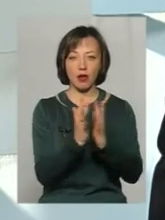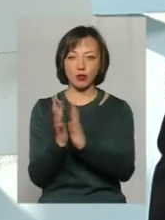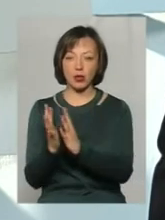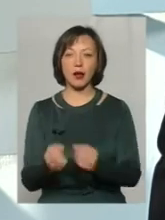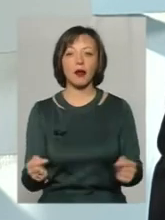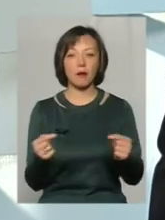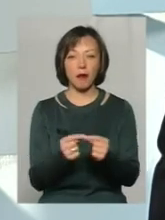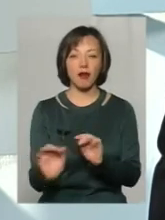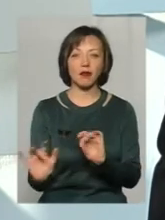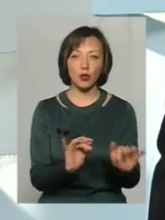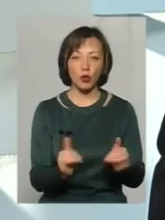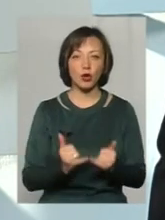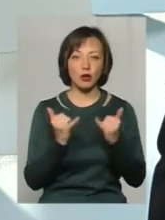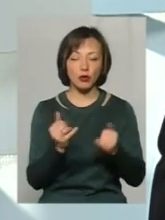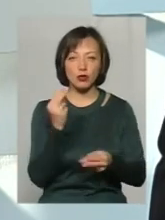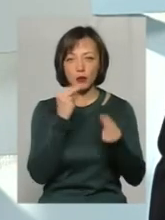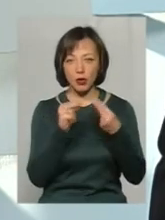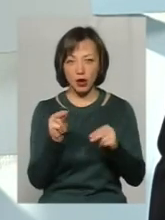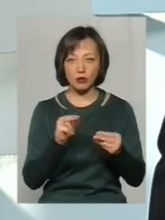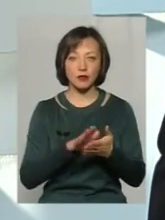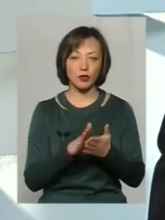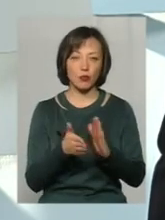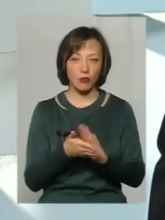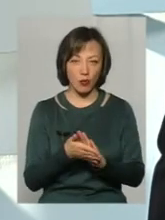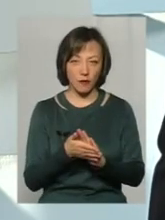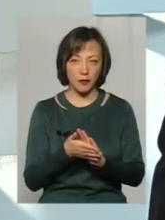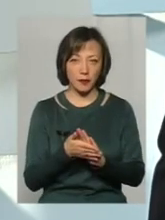певні кроки для того, щоб покращувати умови,